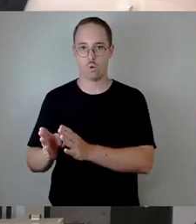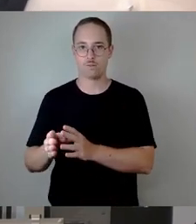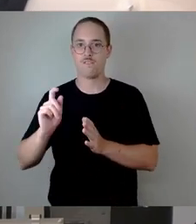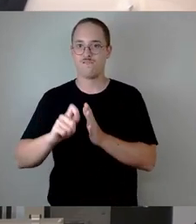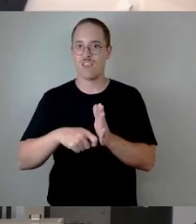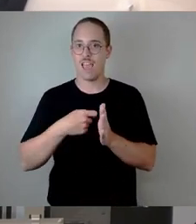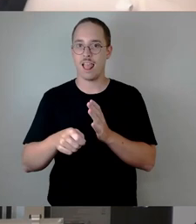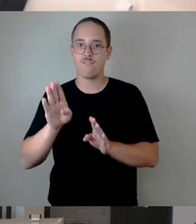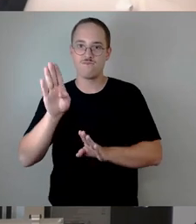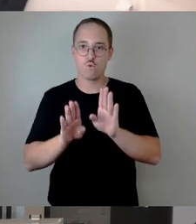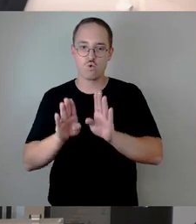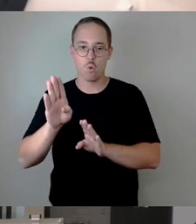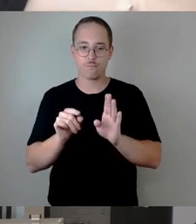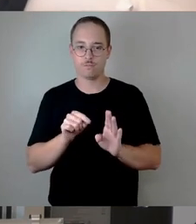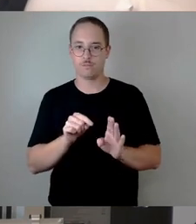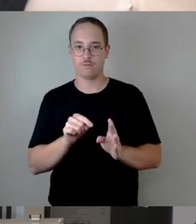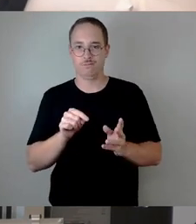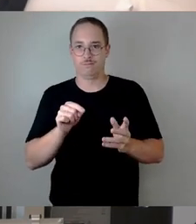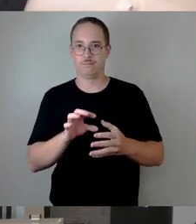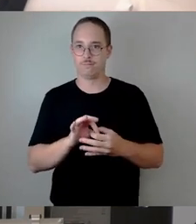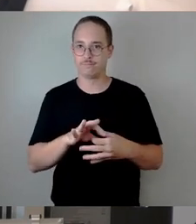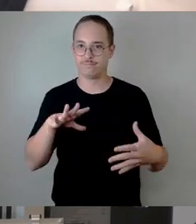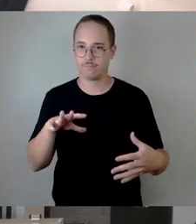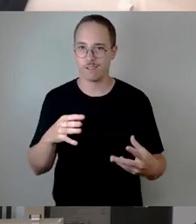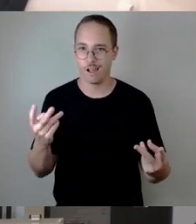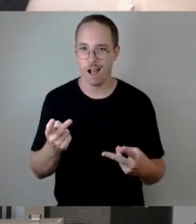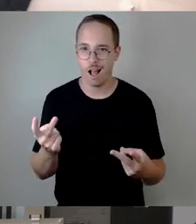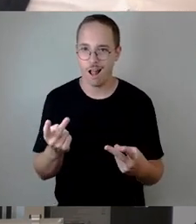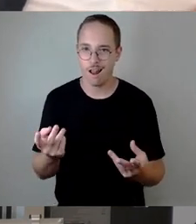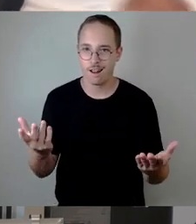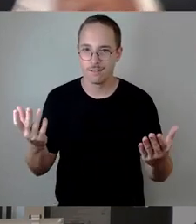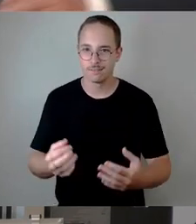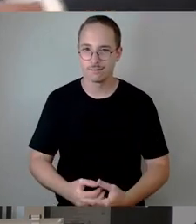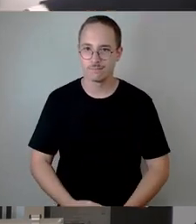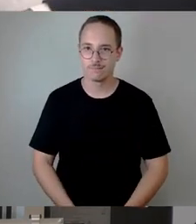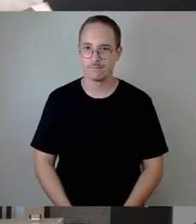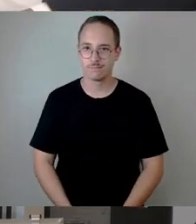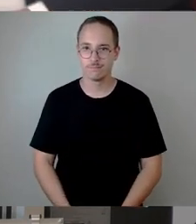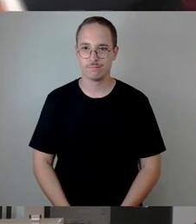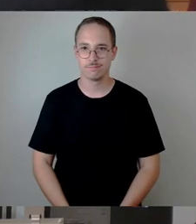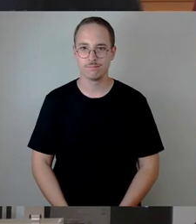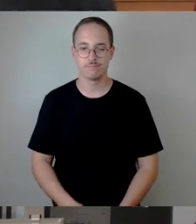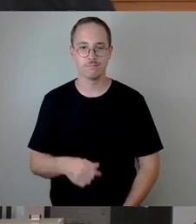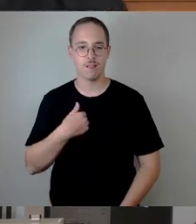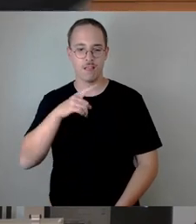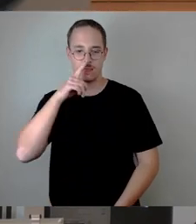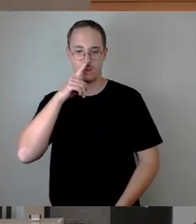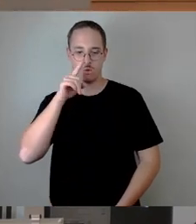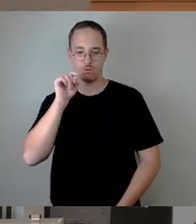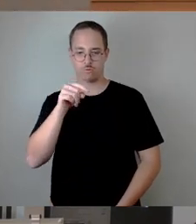einfach mal keine Rolle. Ich habe mir also nur die Stärkeverhältnisse und die Mehrheitsverhältnisse hergenommen.